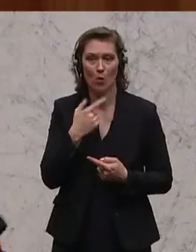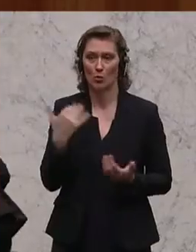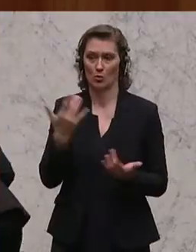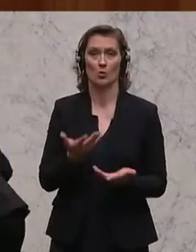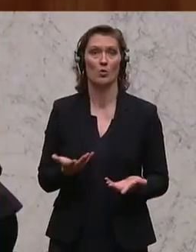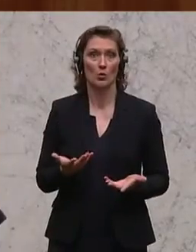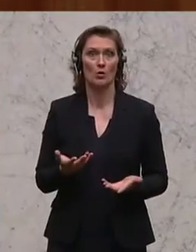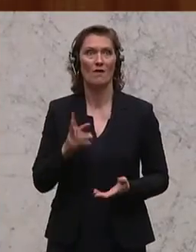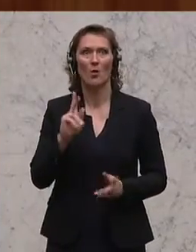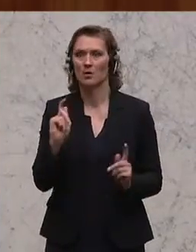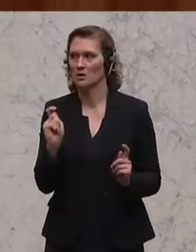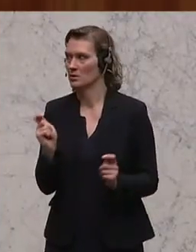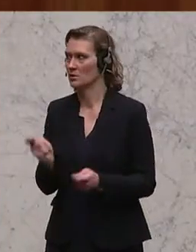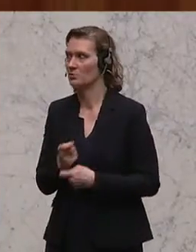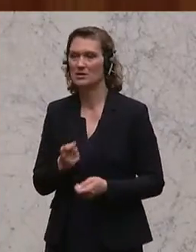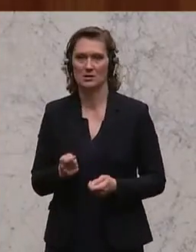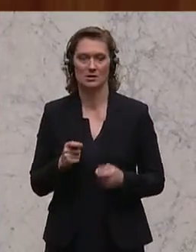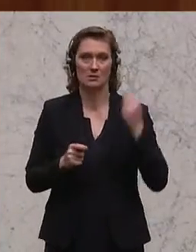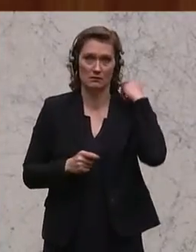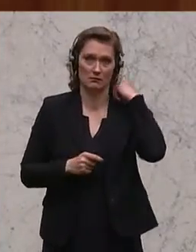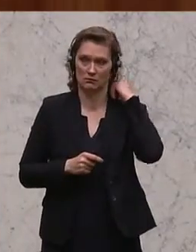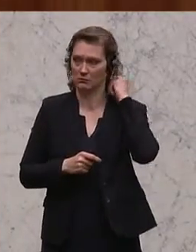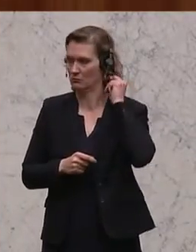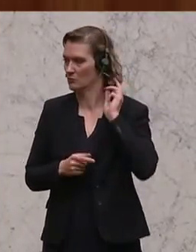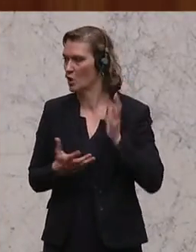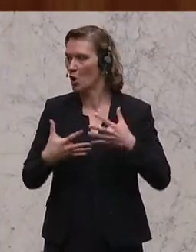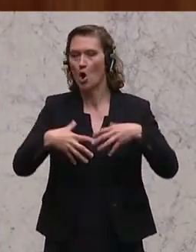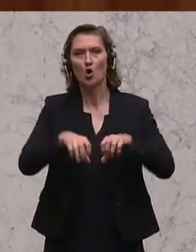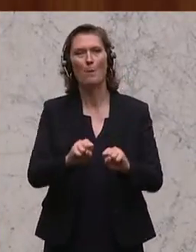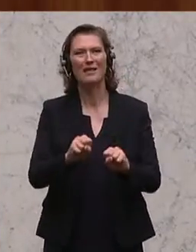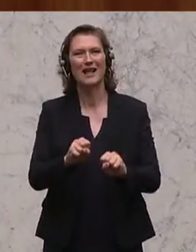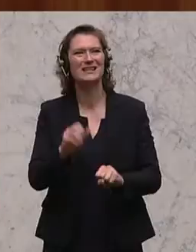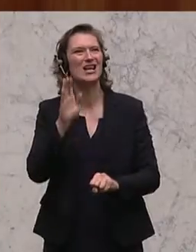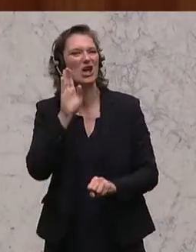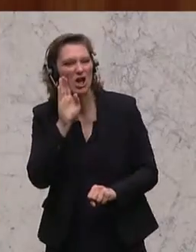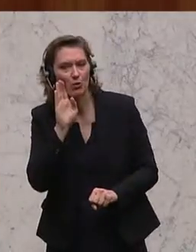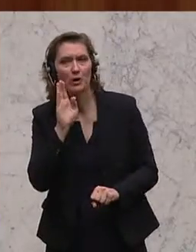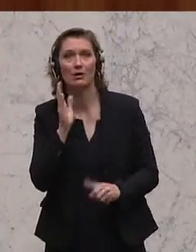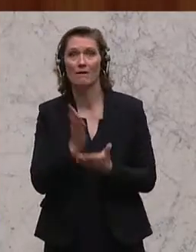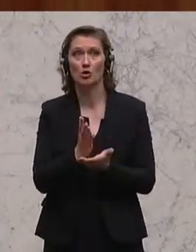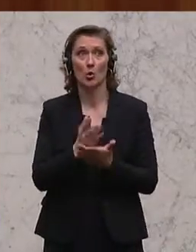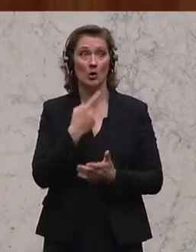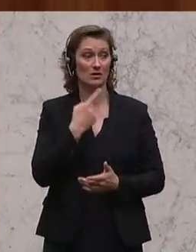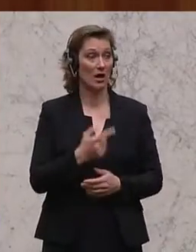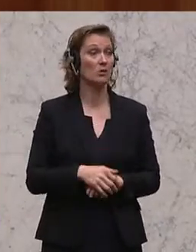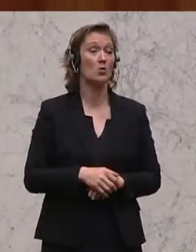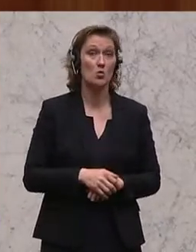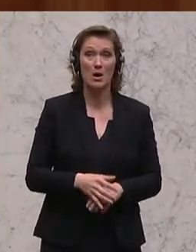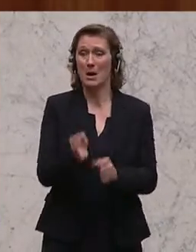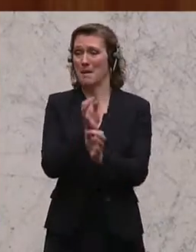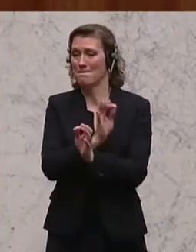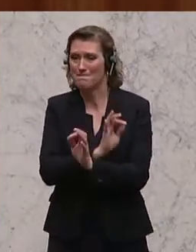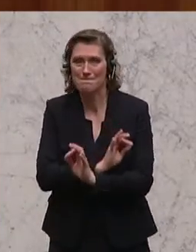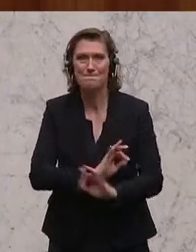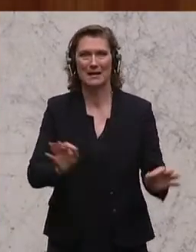gar nicht. Weil das Hearing von Kompetenz getragen war, mit Abstand, ich sage ja mit Abstand das Beste,